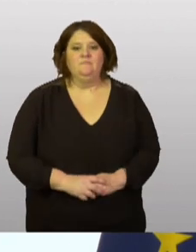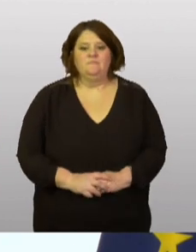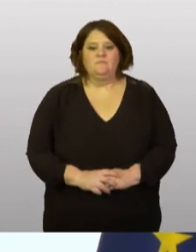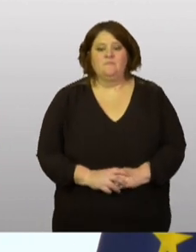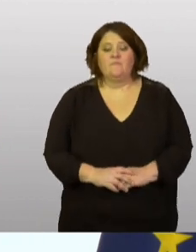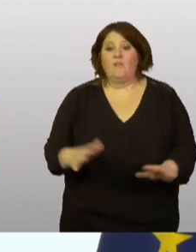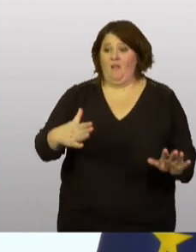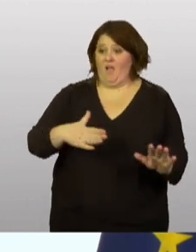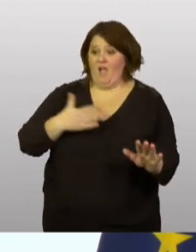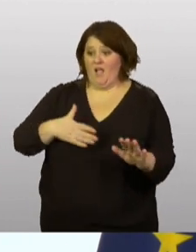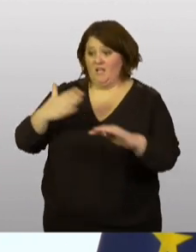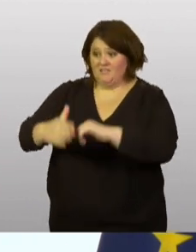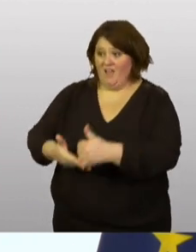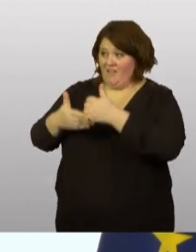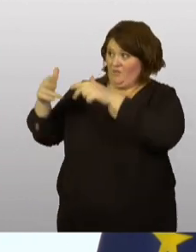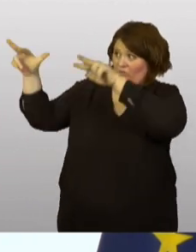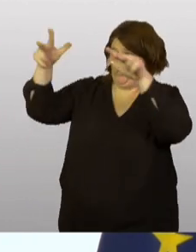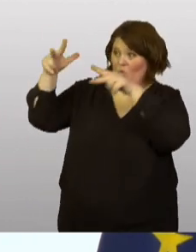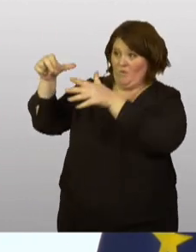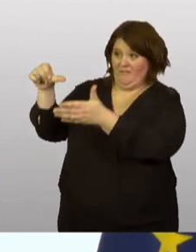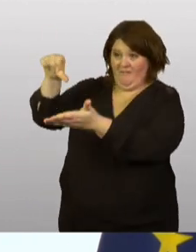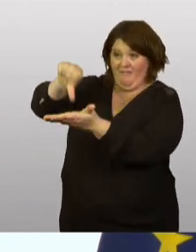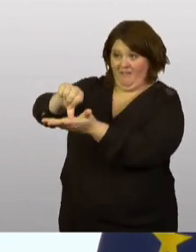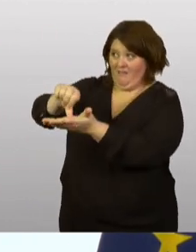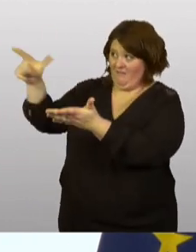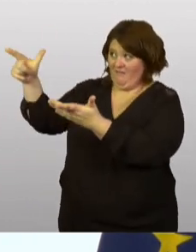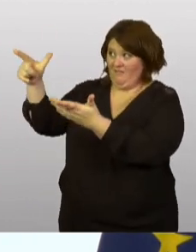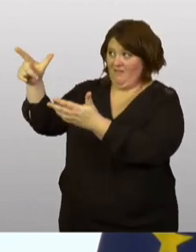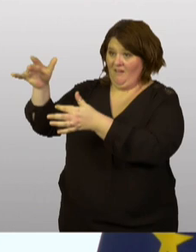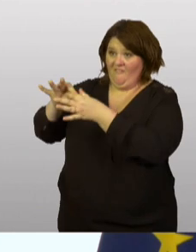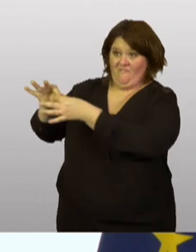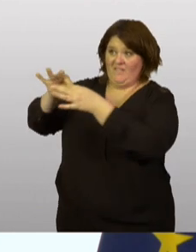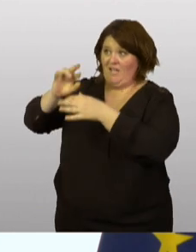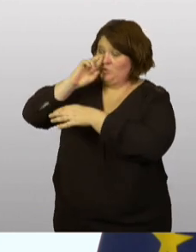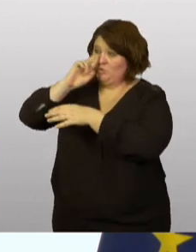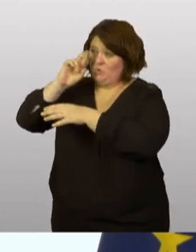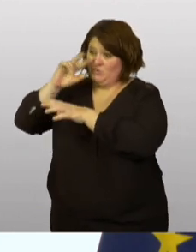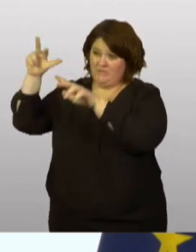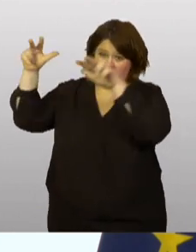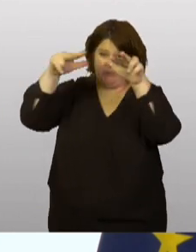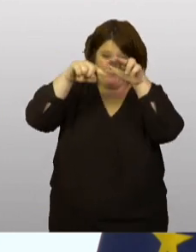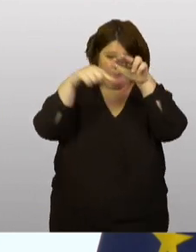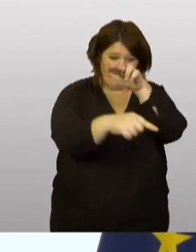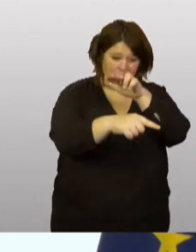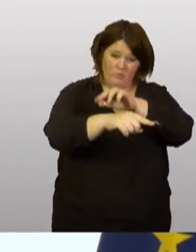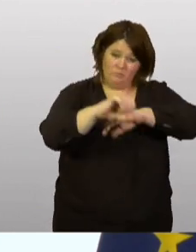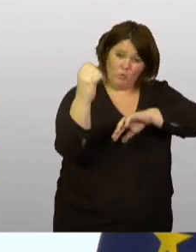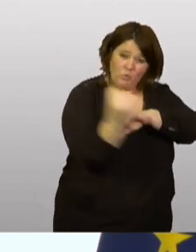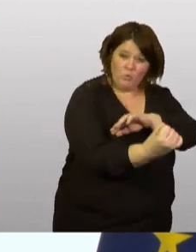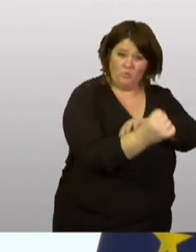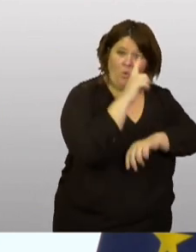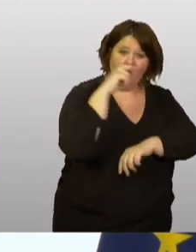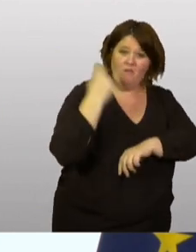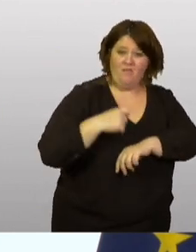Grâce à l'aide des drones iraniens, la Fédération de Russie tue les Ukrainiens. Des centaines de drones,